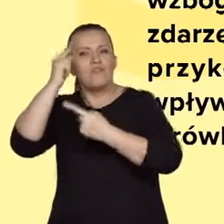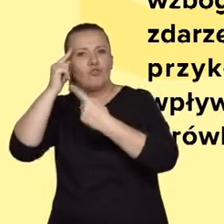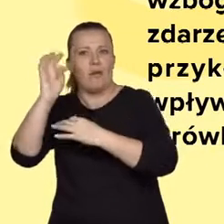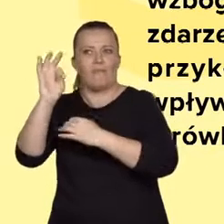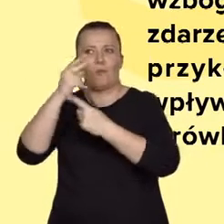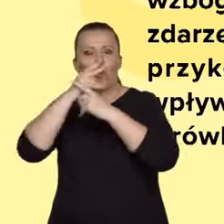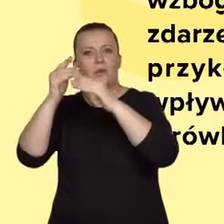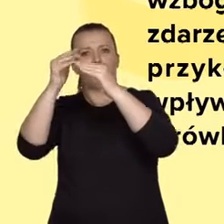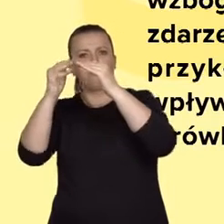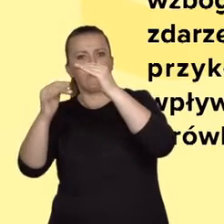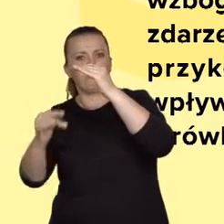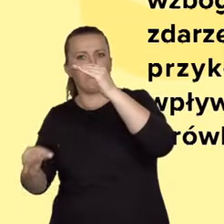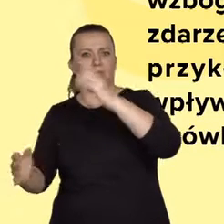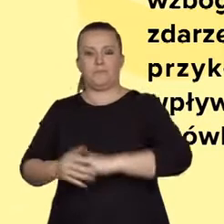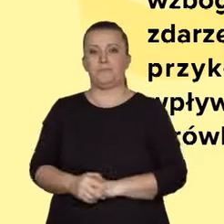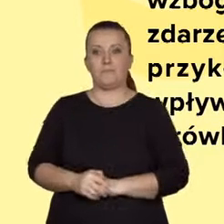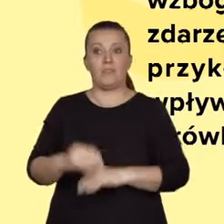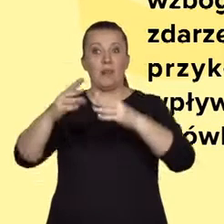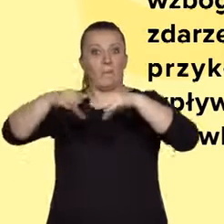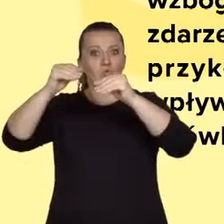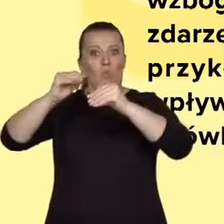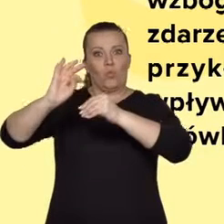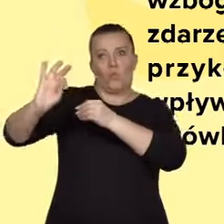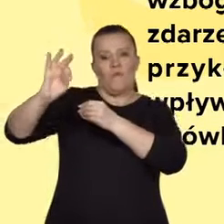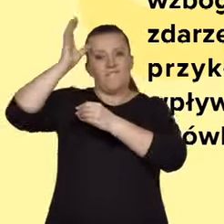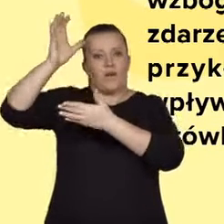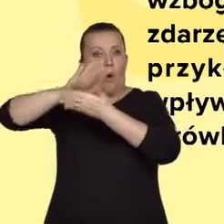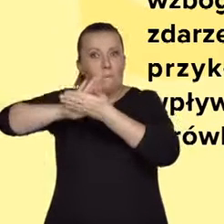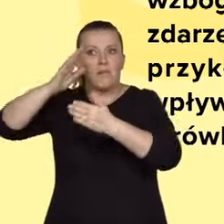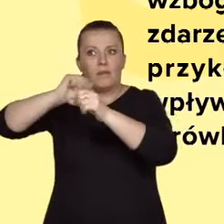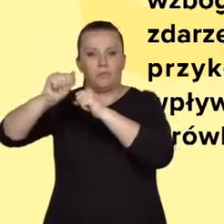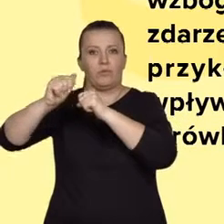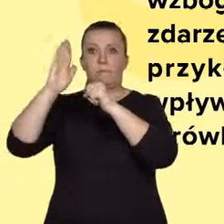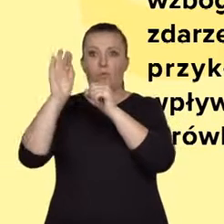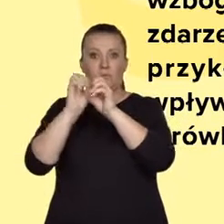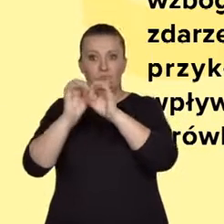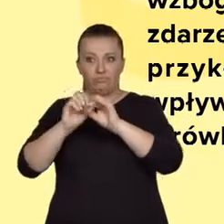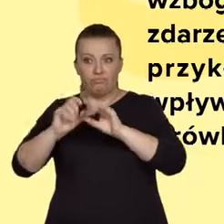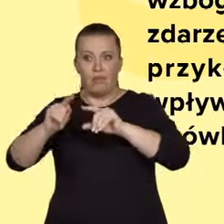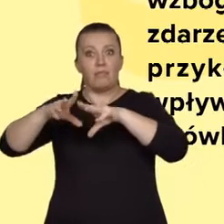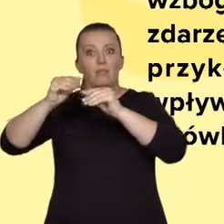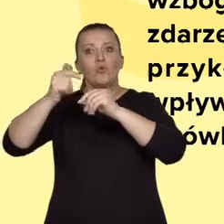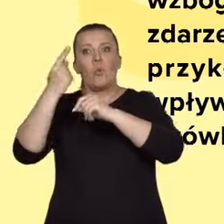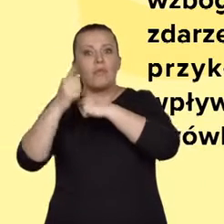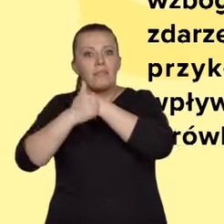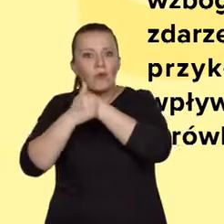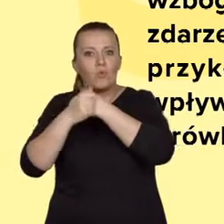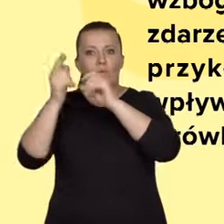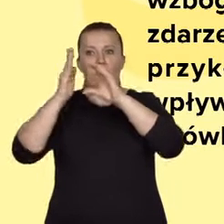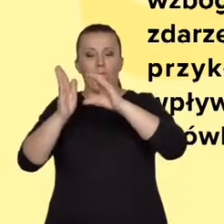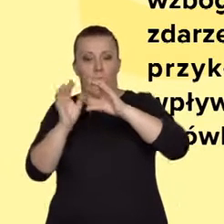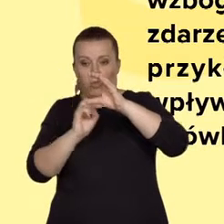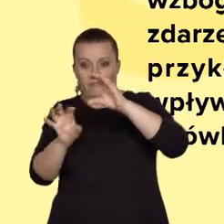końcu wstępu wyrażone zostaje stanowiska autora. Początek rozwinięcia pracy zaczyna się argumentem, następnie rozbudowanym i zilustrowanym